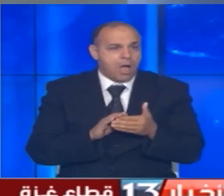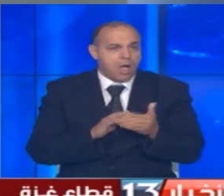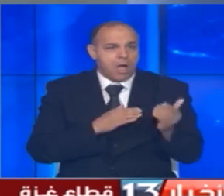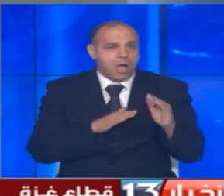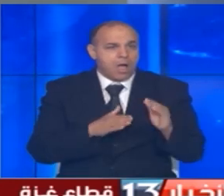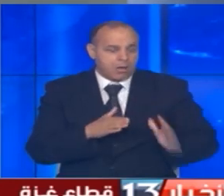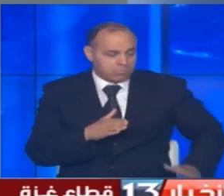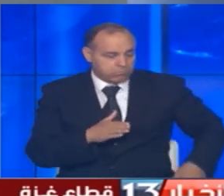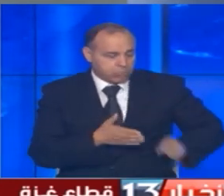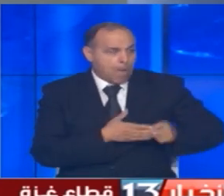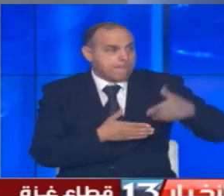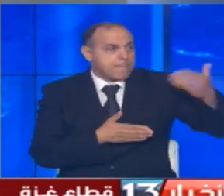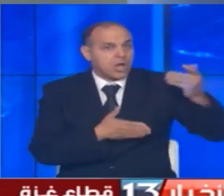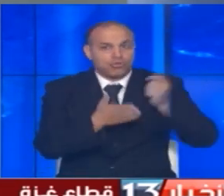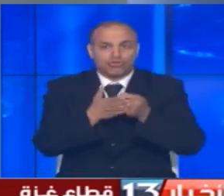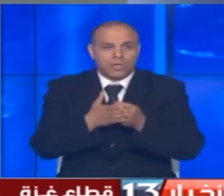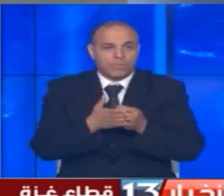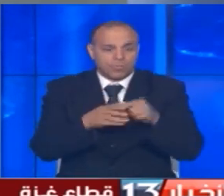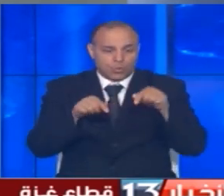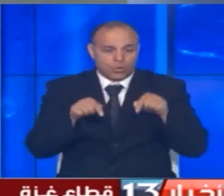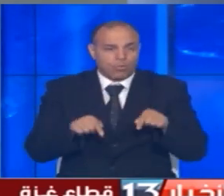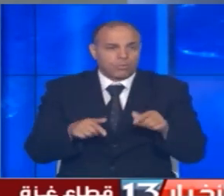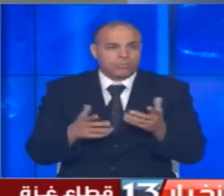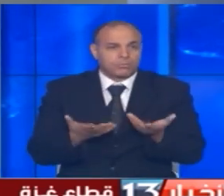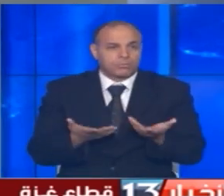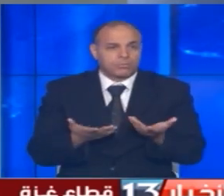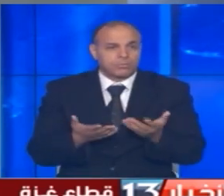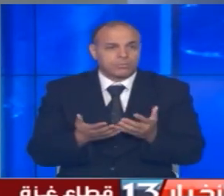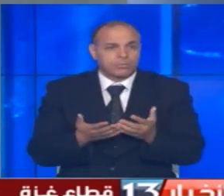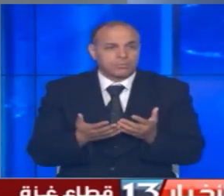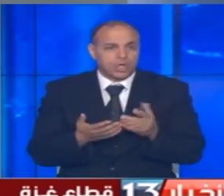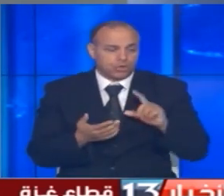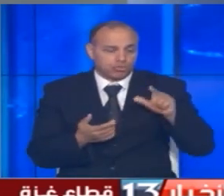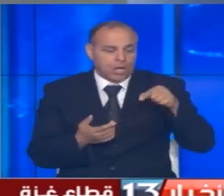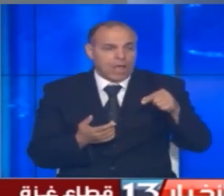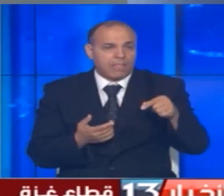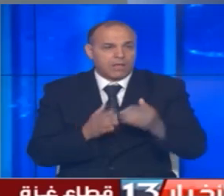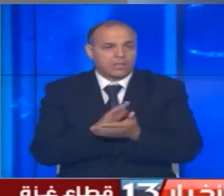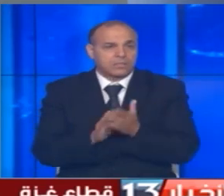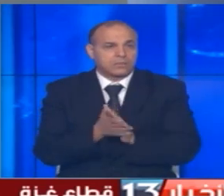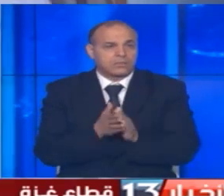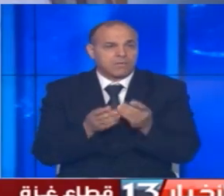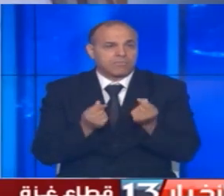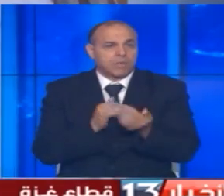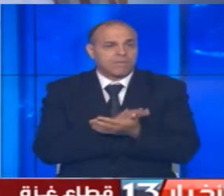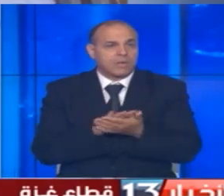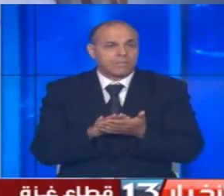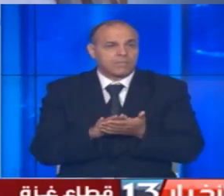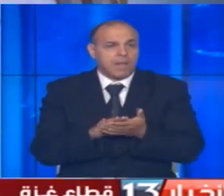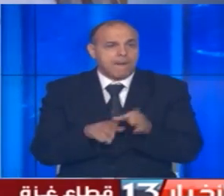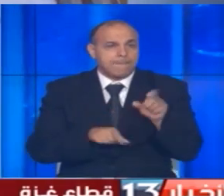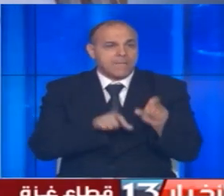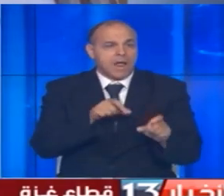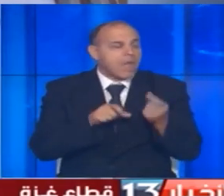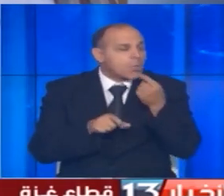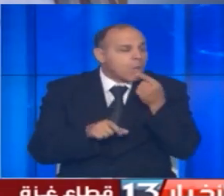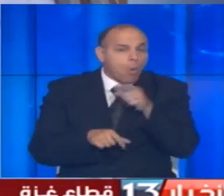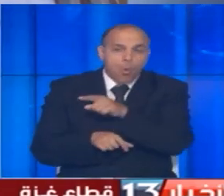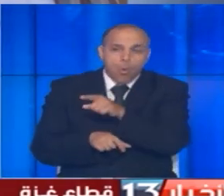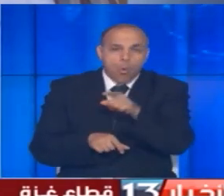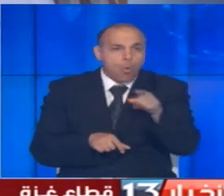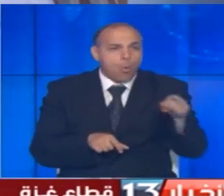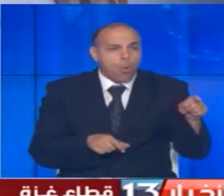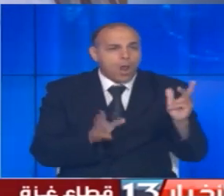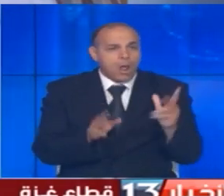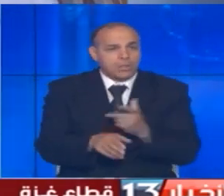اشتريناهم من بره طيب إذا الشهر هذا قال لي لا في جرعة ولا في مناعة عدد المرضى الذي يتلقى العلاج في مستشفى